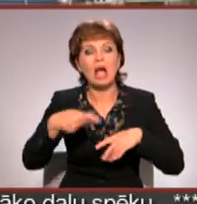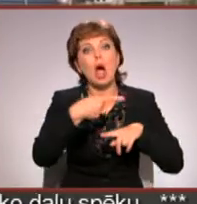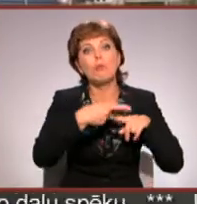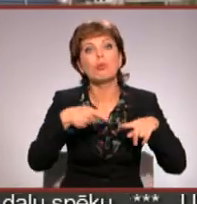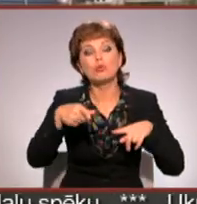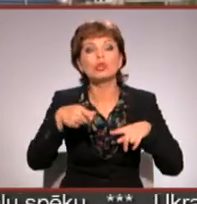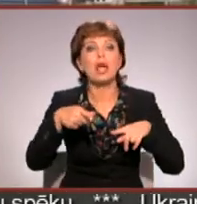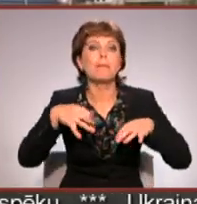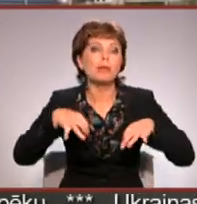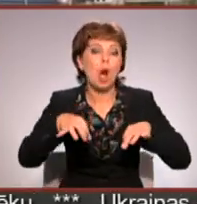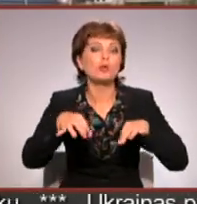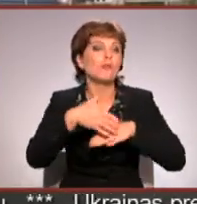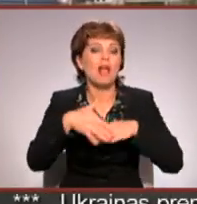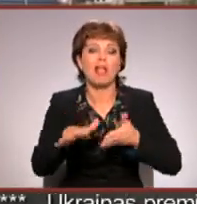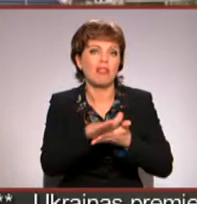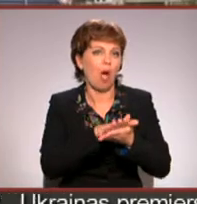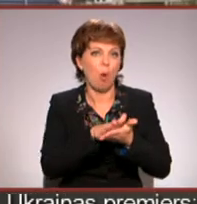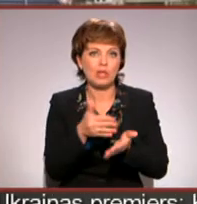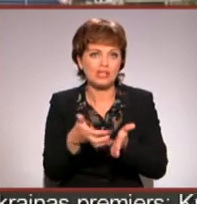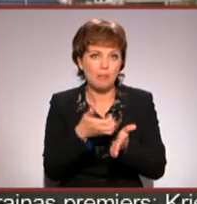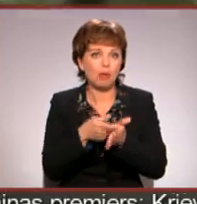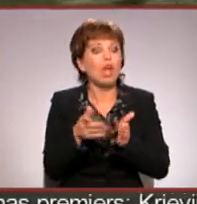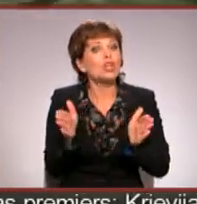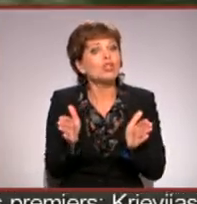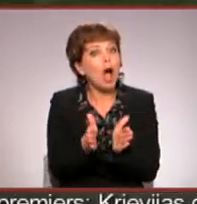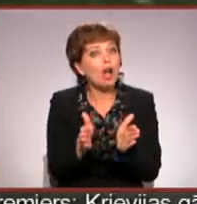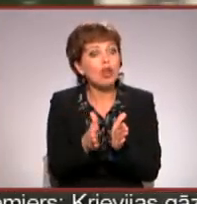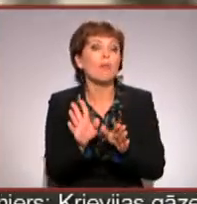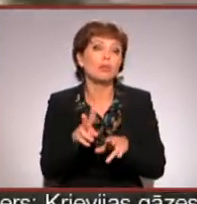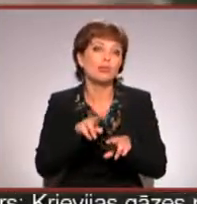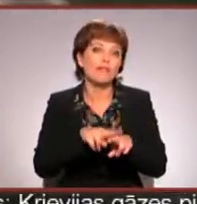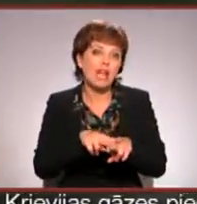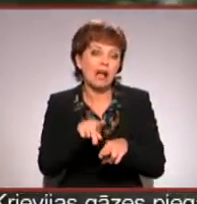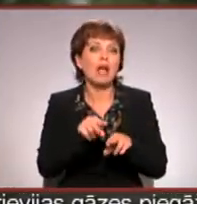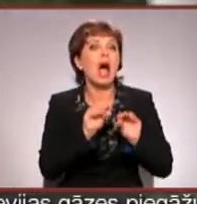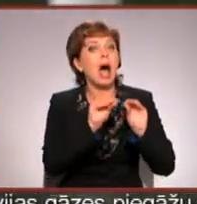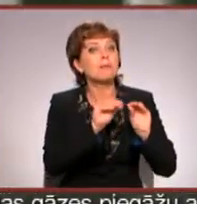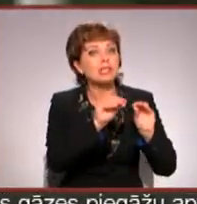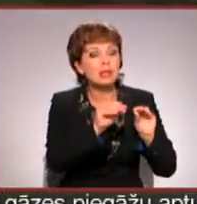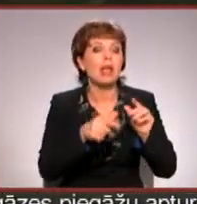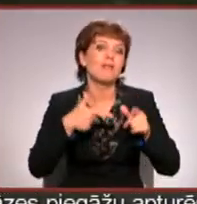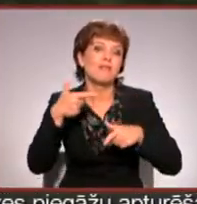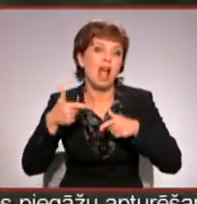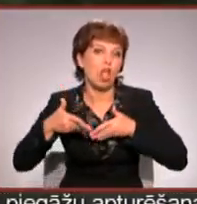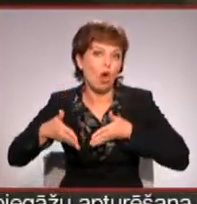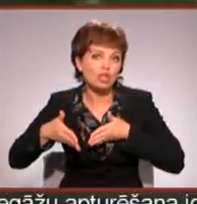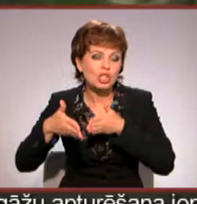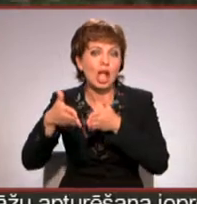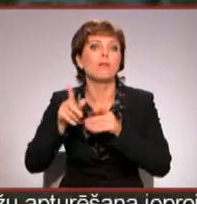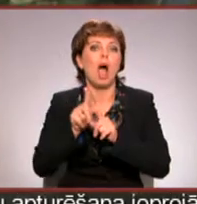ielas braucumā daļa netiek izmantota, taču to sašaurinot būtu vieta gan apstādījumiem, gan veloceliņiem, arī